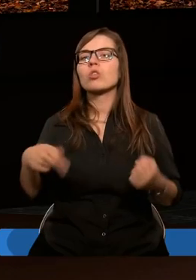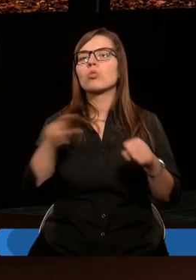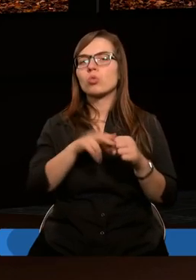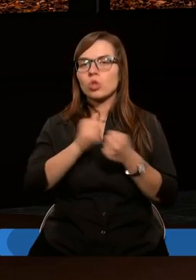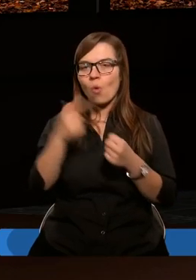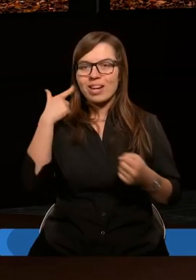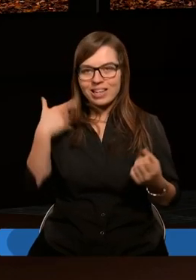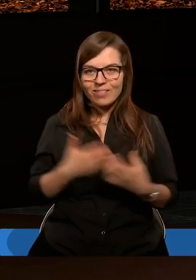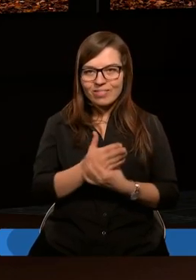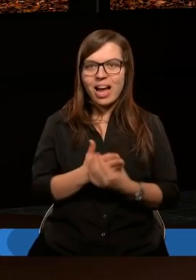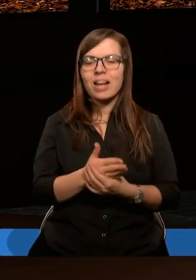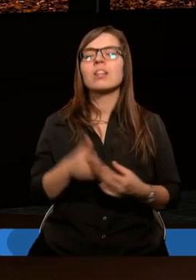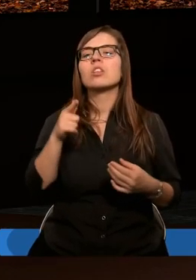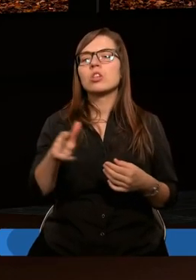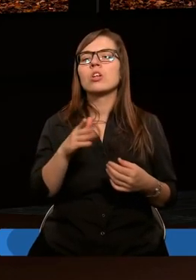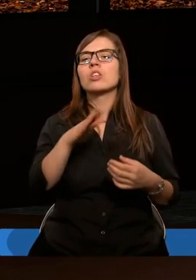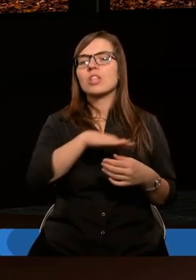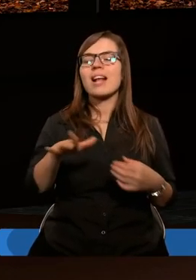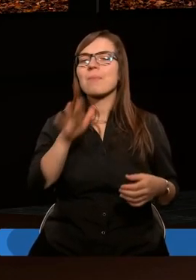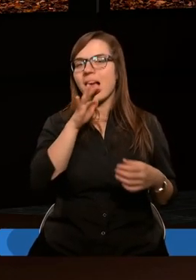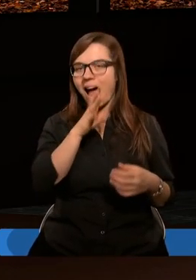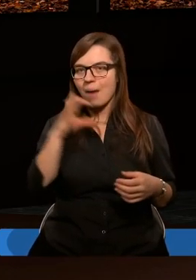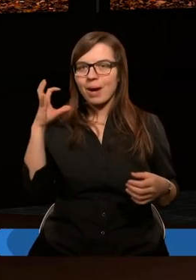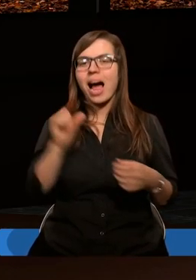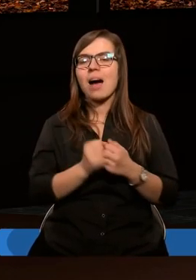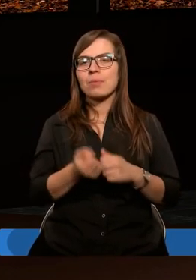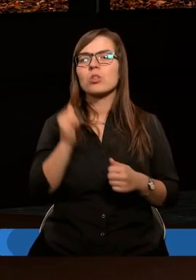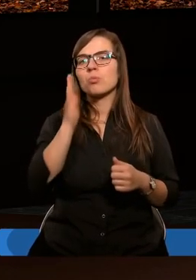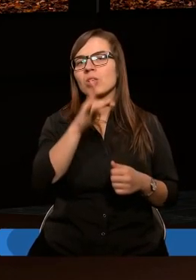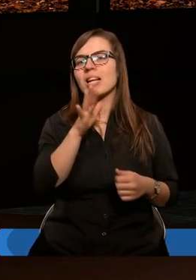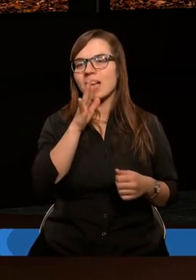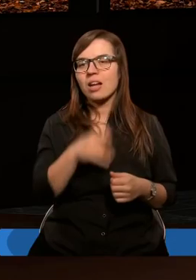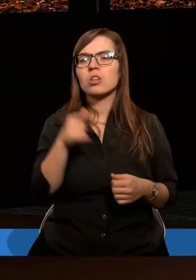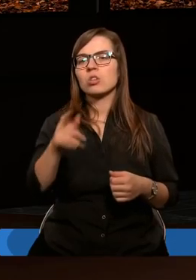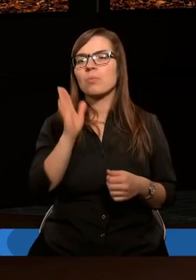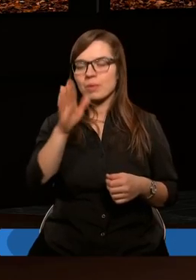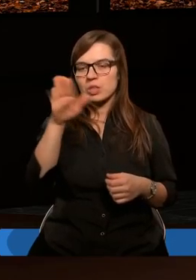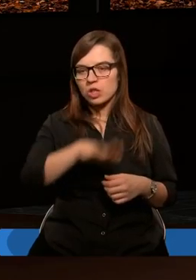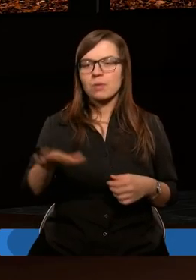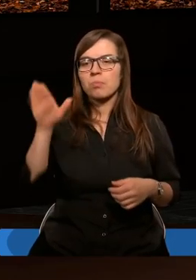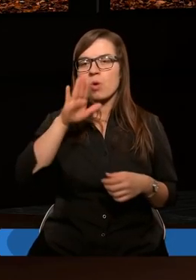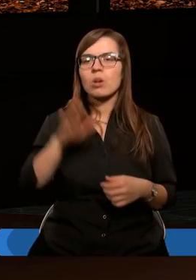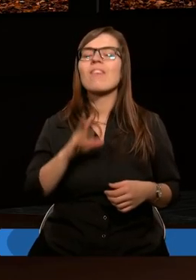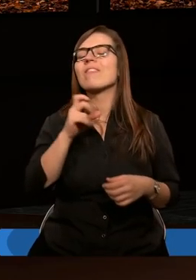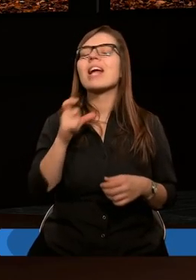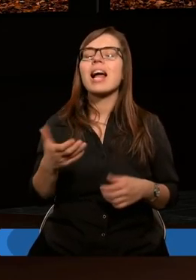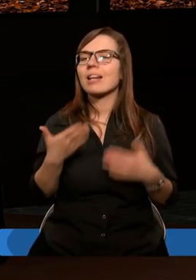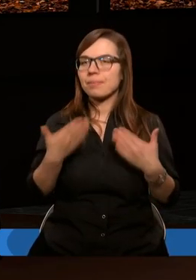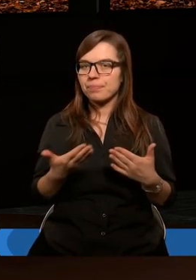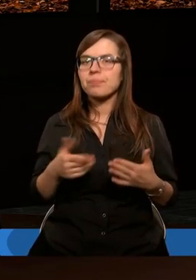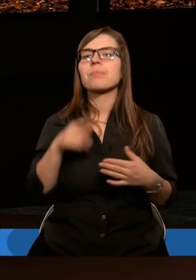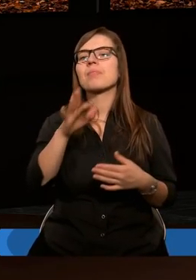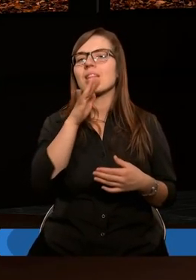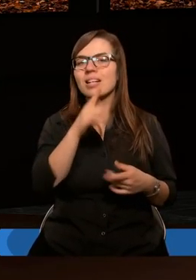którzy są z wiary są dziećmi Abrahama, czyli prawdziwym Izraelem. To są dzieci Boże. A więc